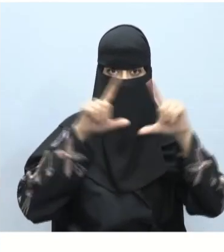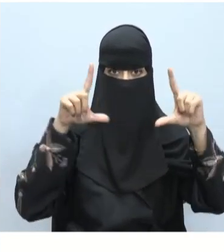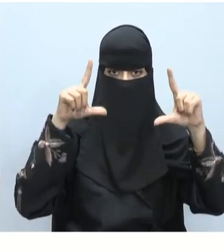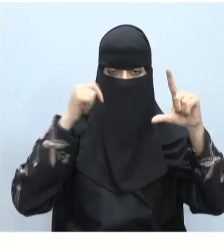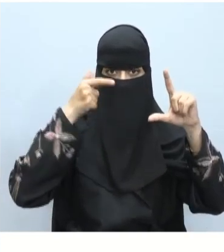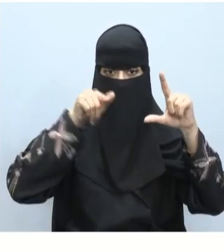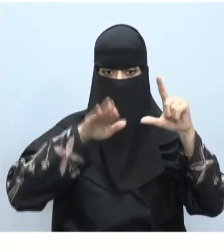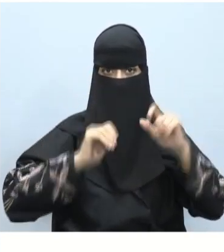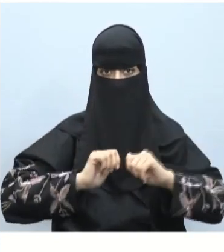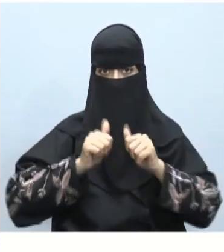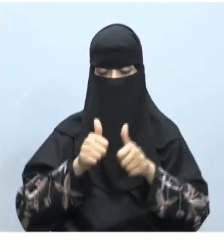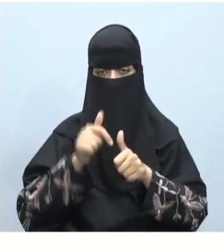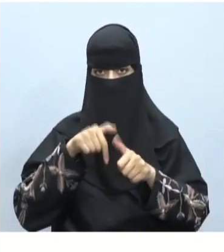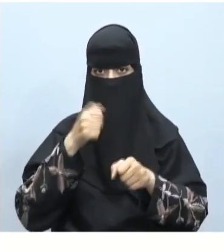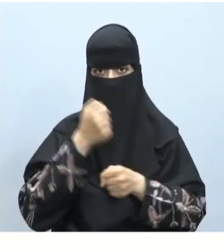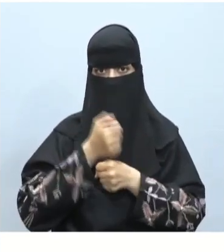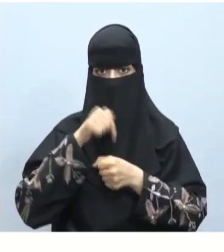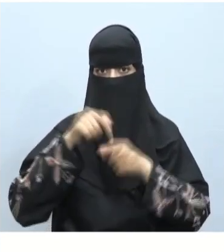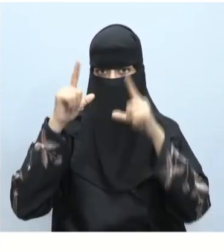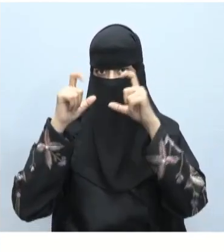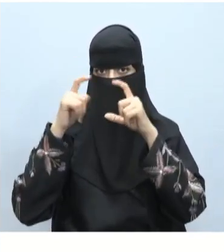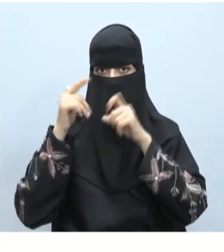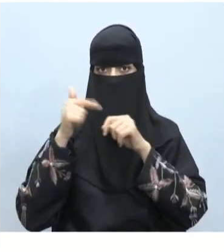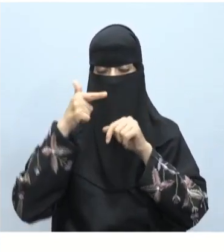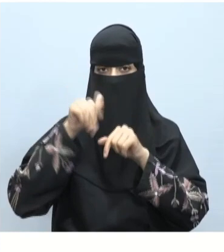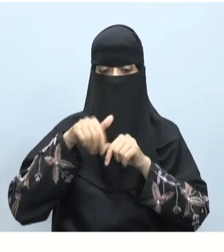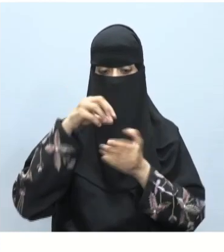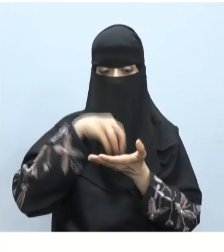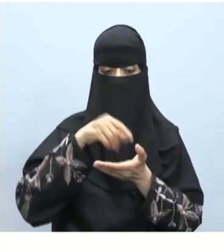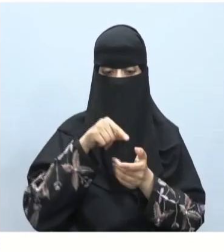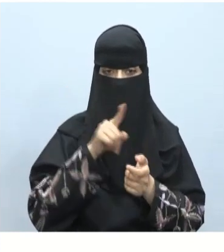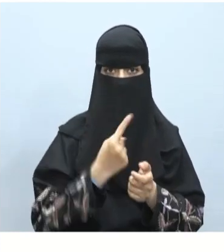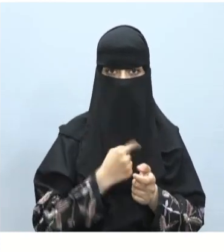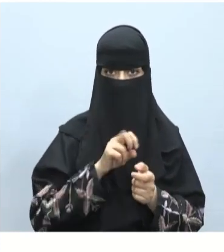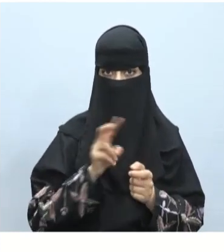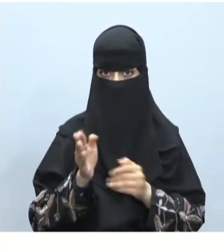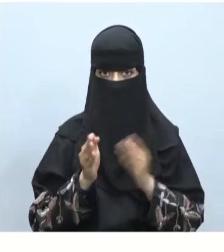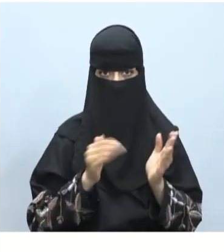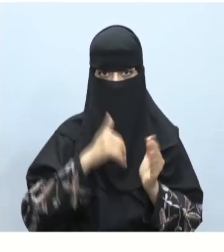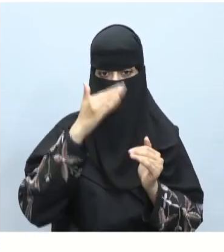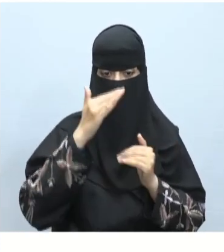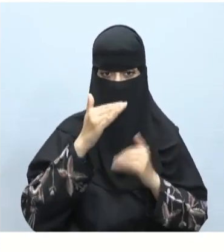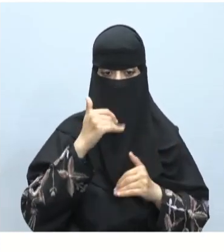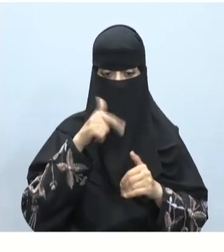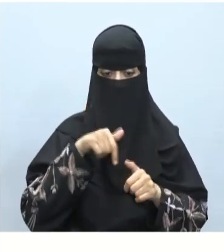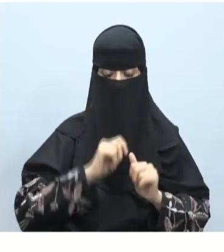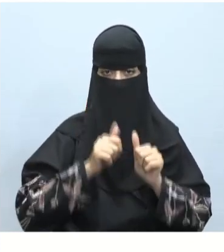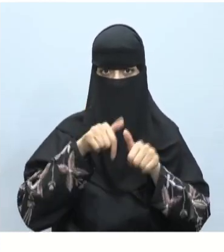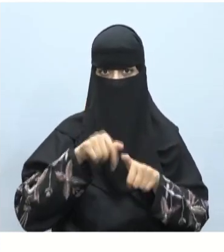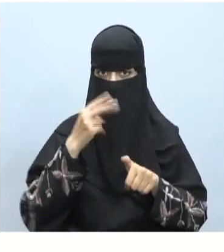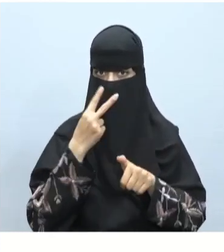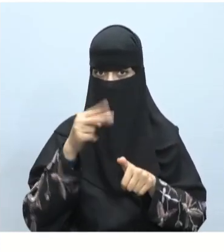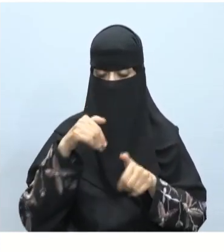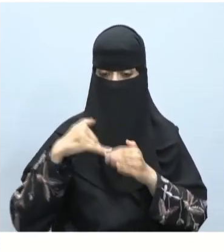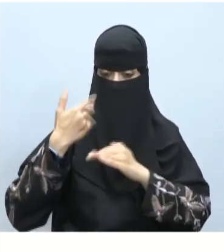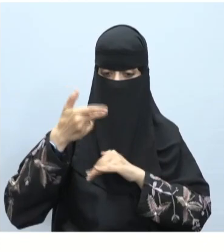تستطيع تثبيت الصورة في المكان الذي تريد وتستطيع الاطلاع